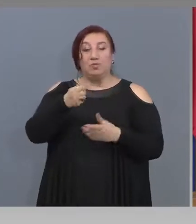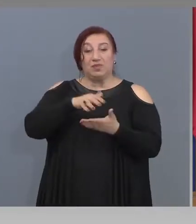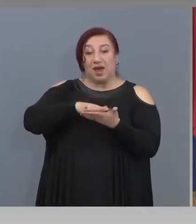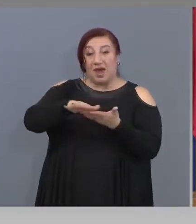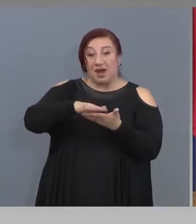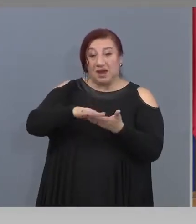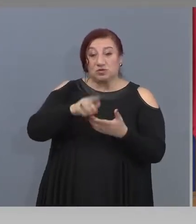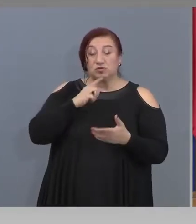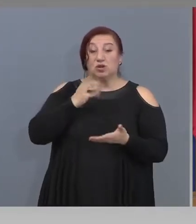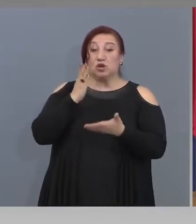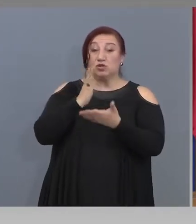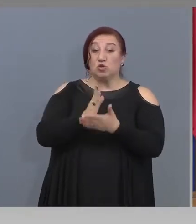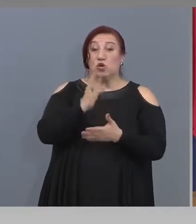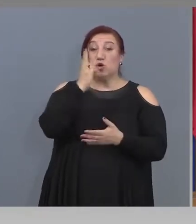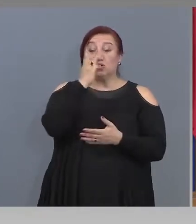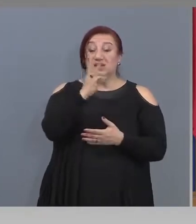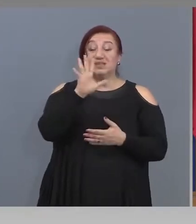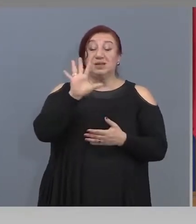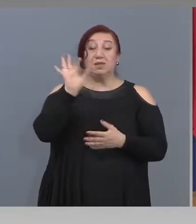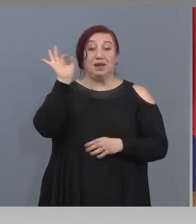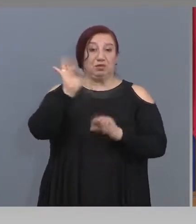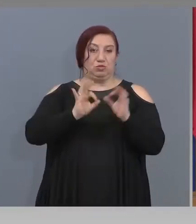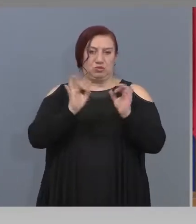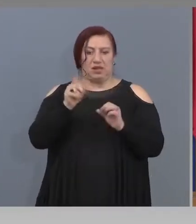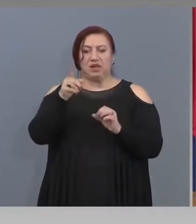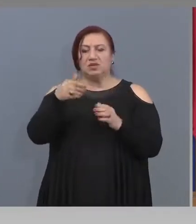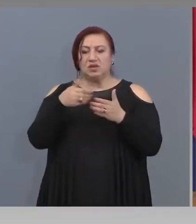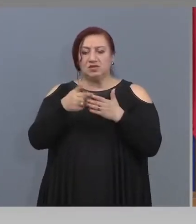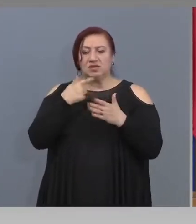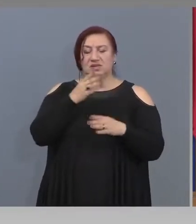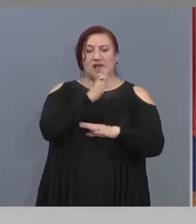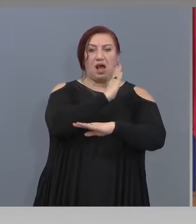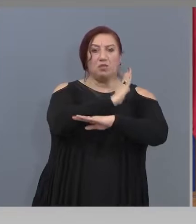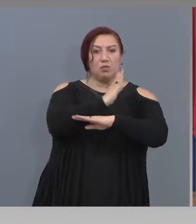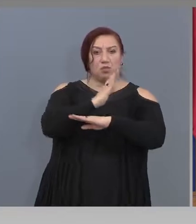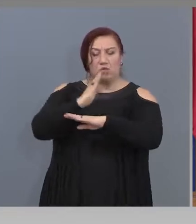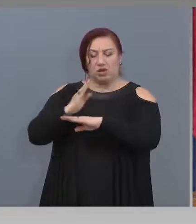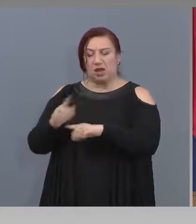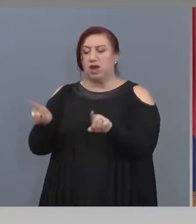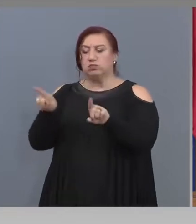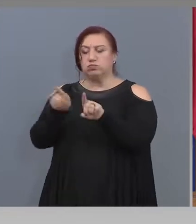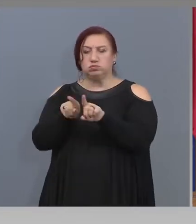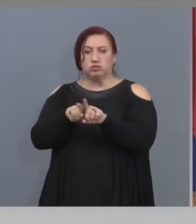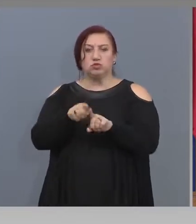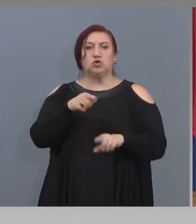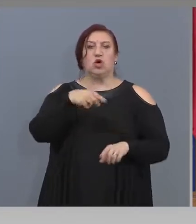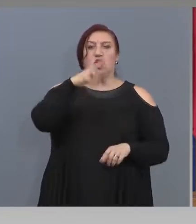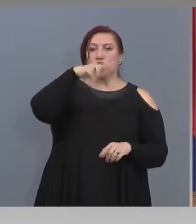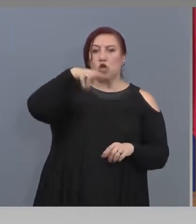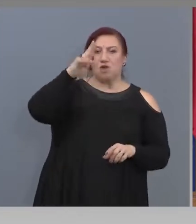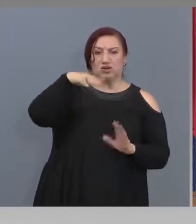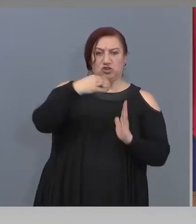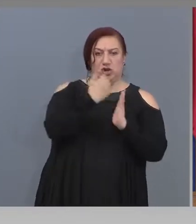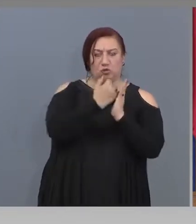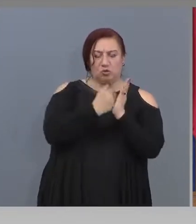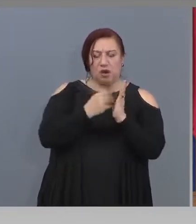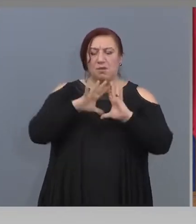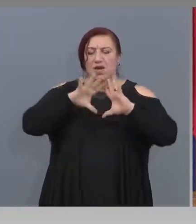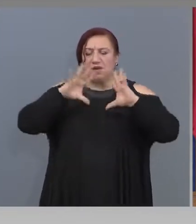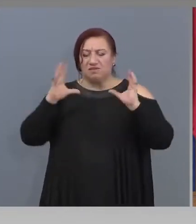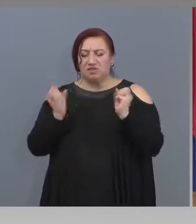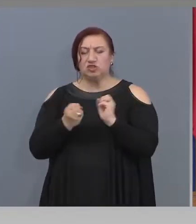от стоимостта на проекта. Това касае и библиотеките, това касае и норвежка проблема, това касае и всички програми, за които ви говорих.